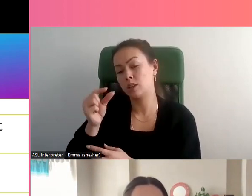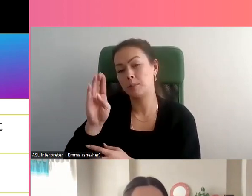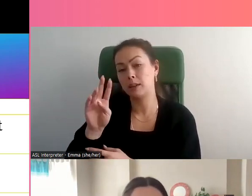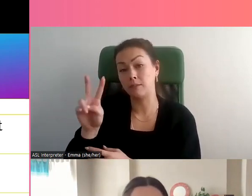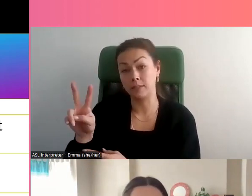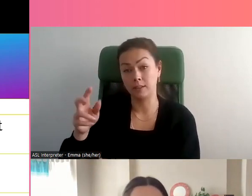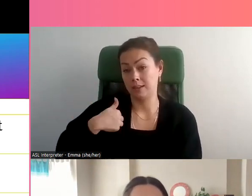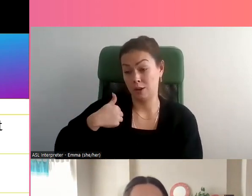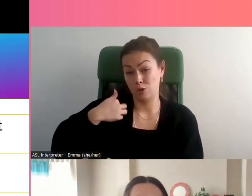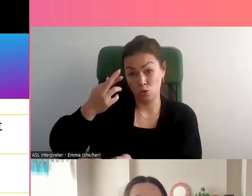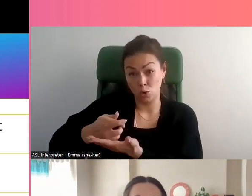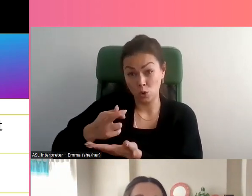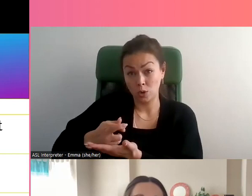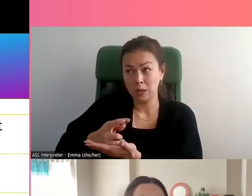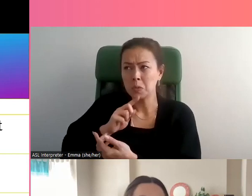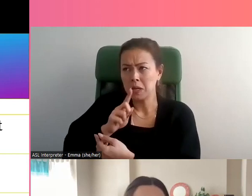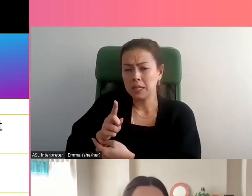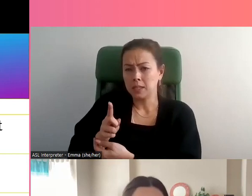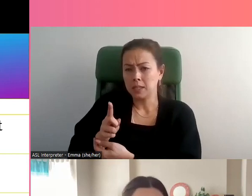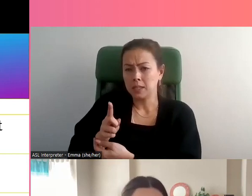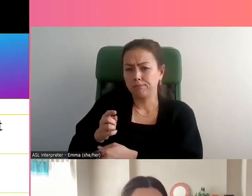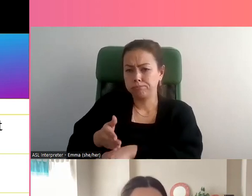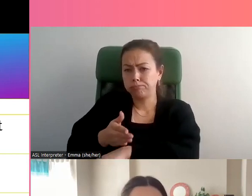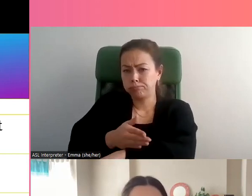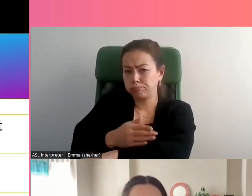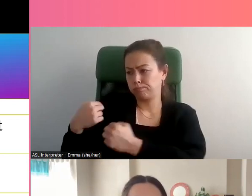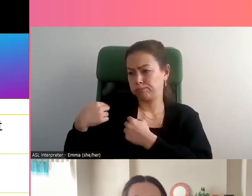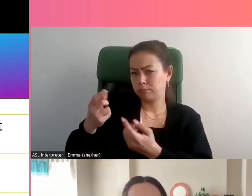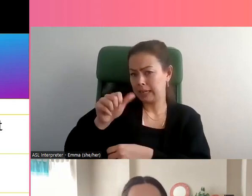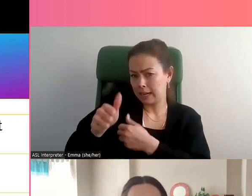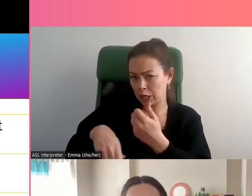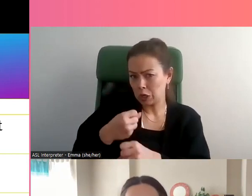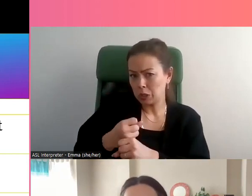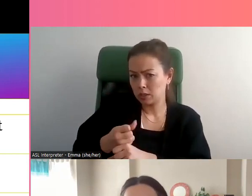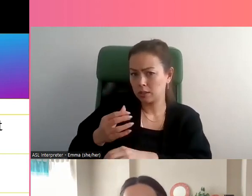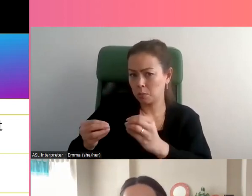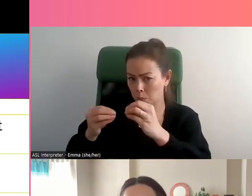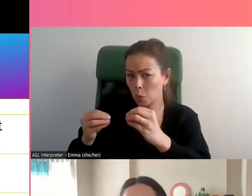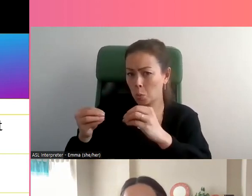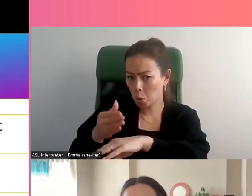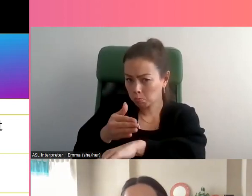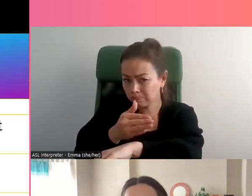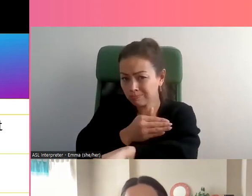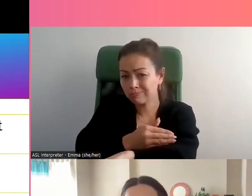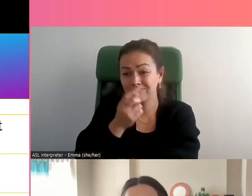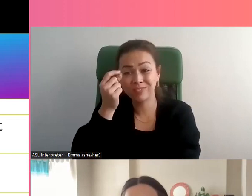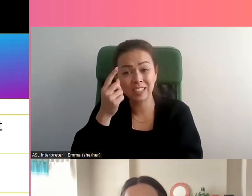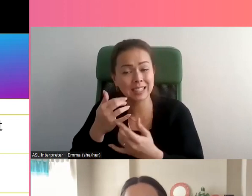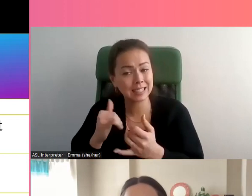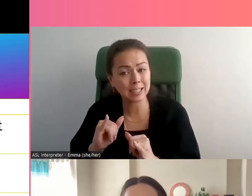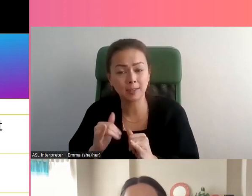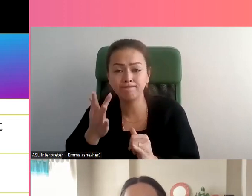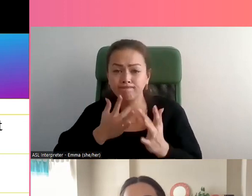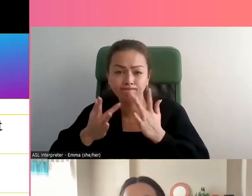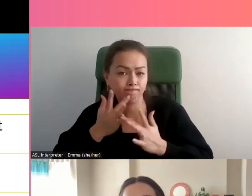fondées sur le sexe facilitées par la technologie ont beaucoup évolué au cours de la dernière décennie, mais qu'il reste encore plusieurs lacunes à combler. Alors, nous espérons